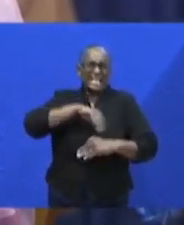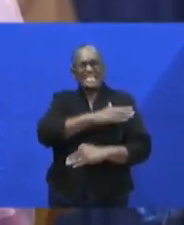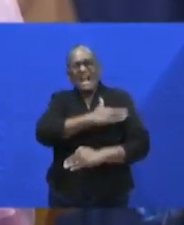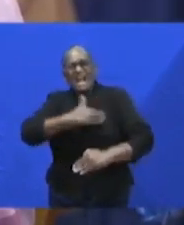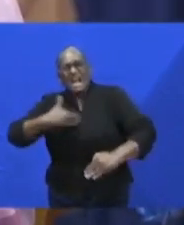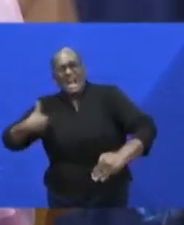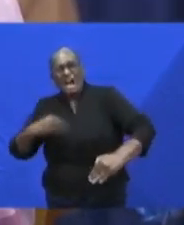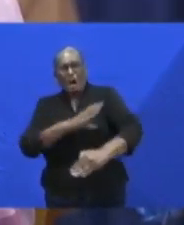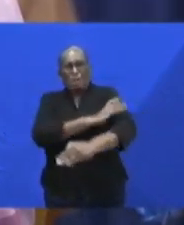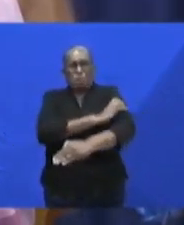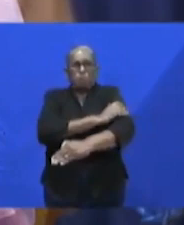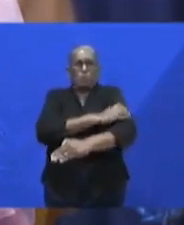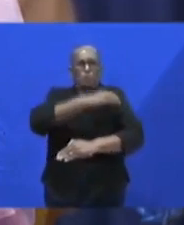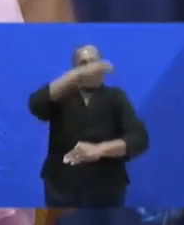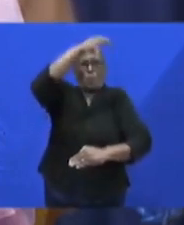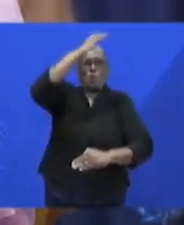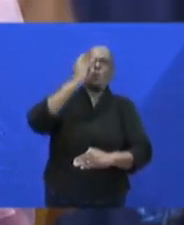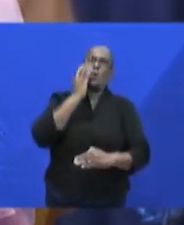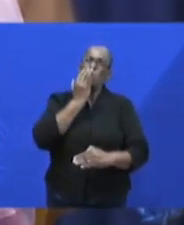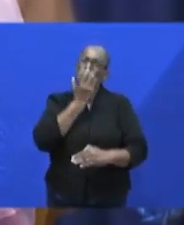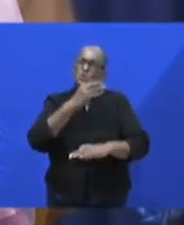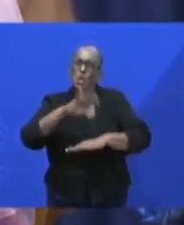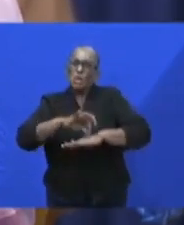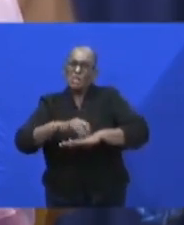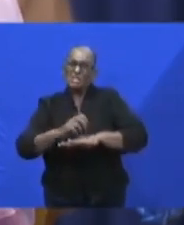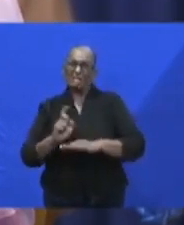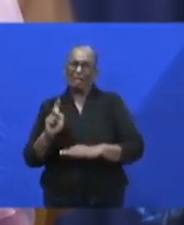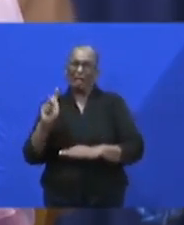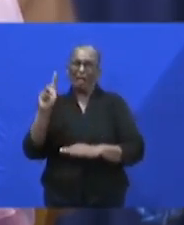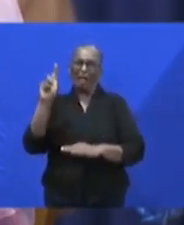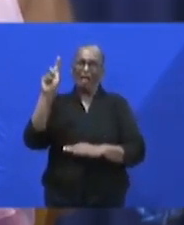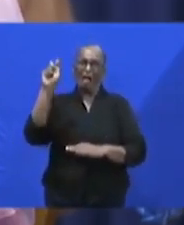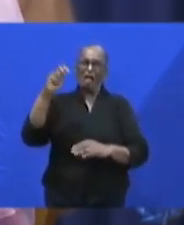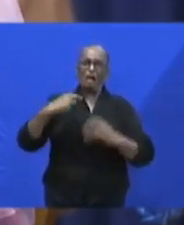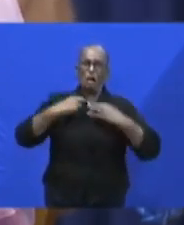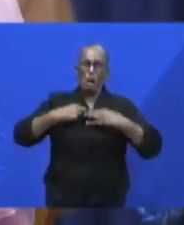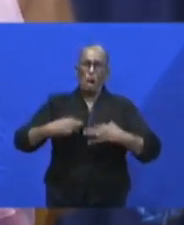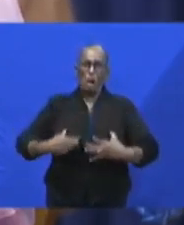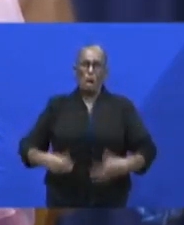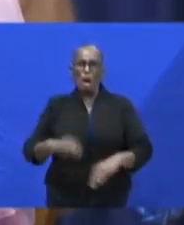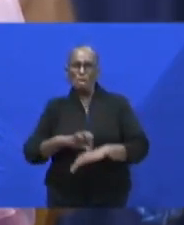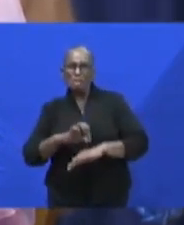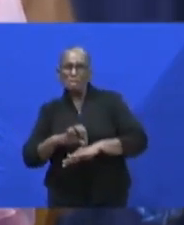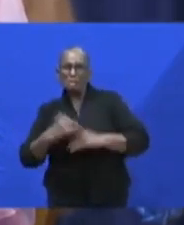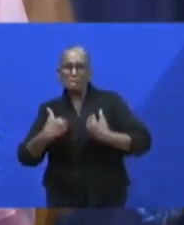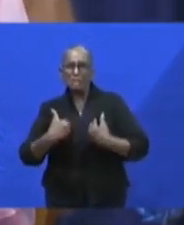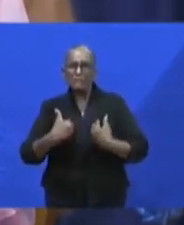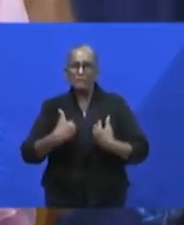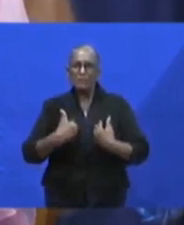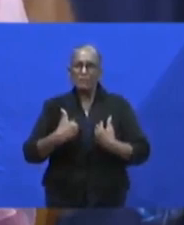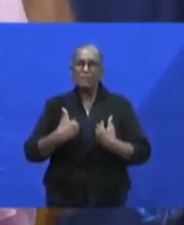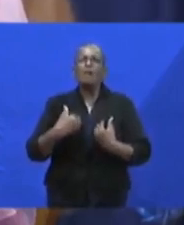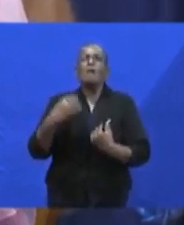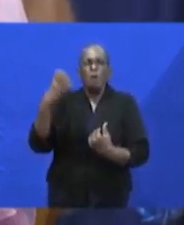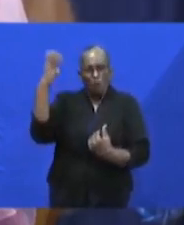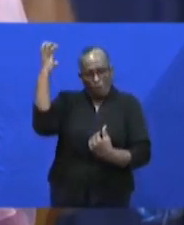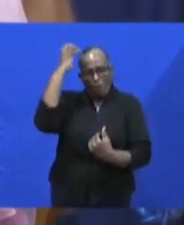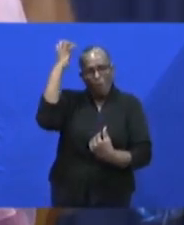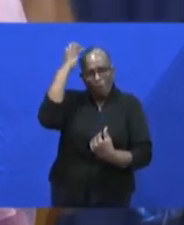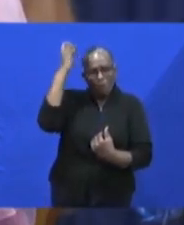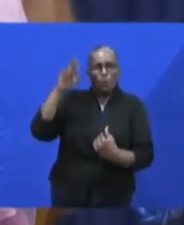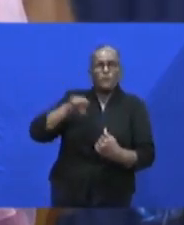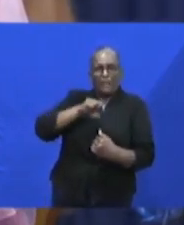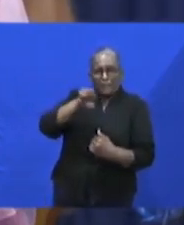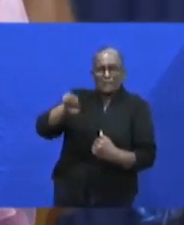hoge bloeddruk, diabetes, kanker, longaandoeningen een groter risico